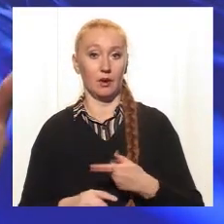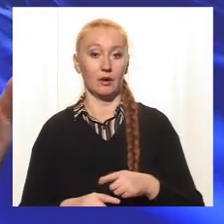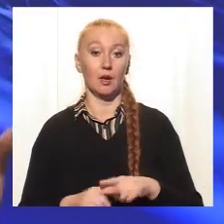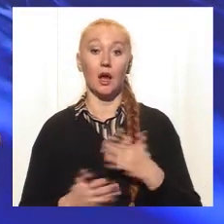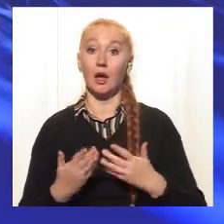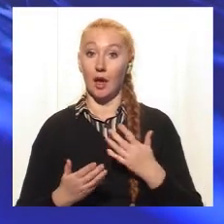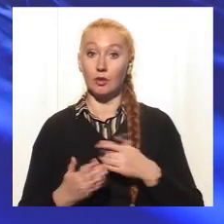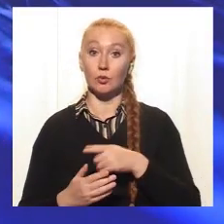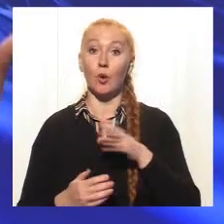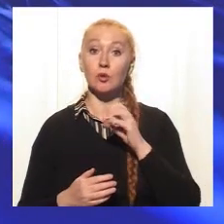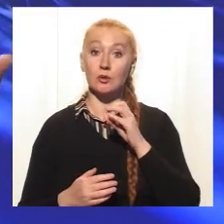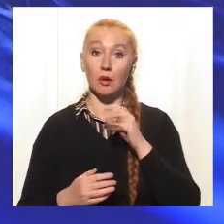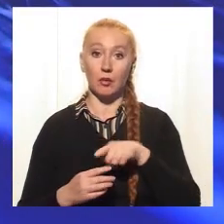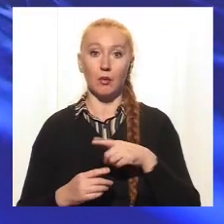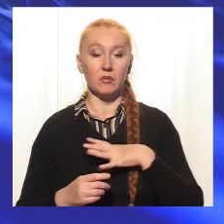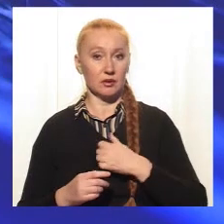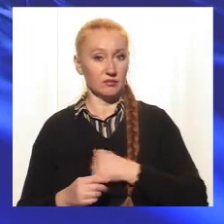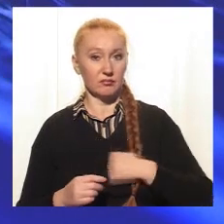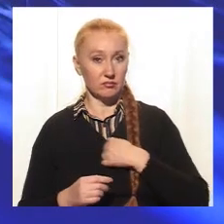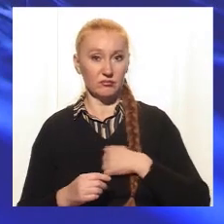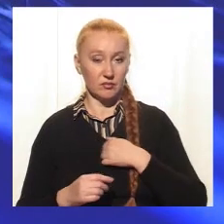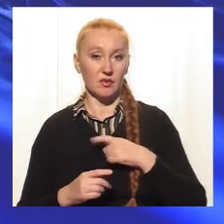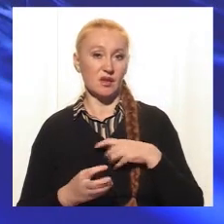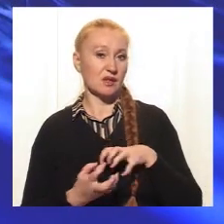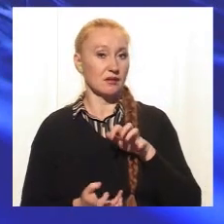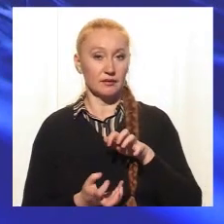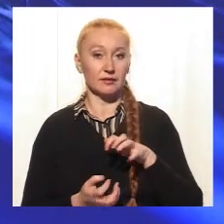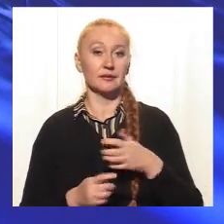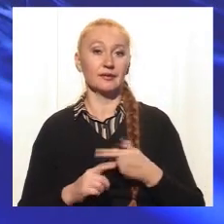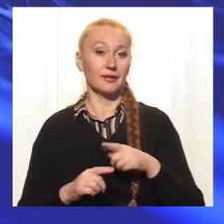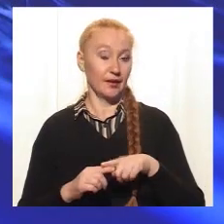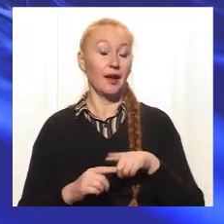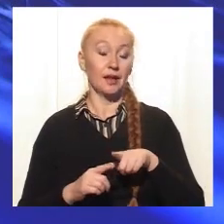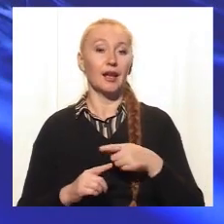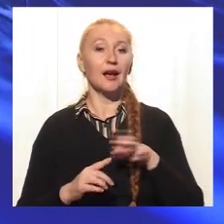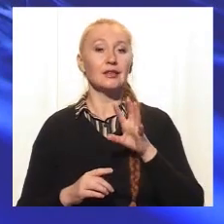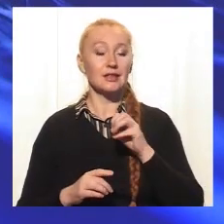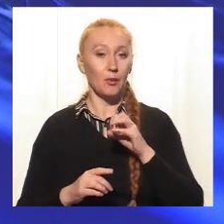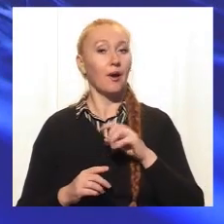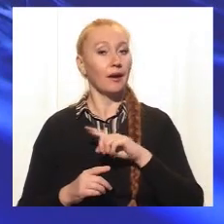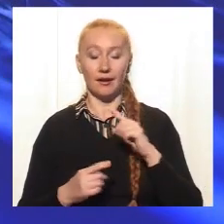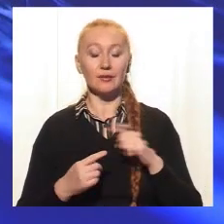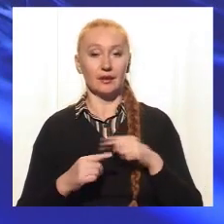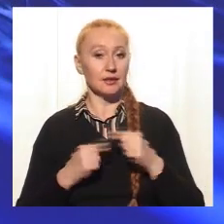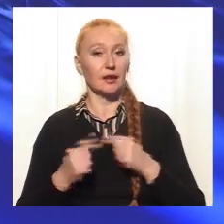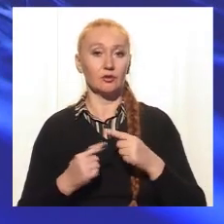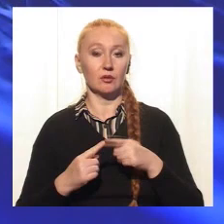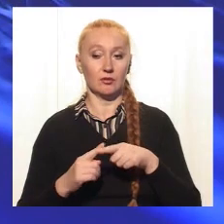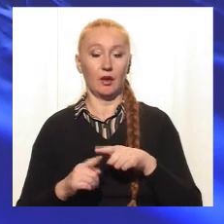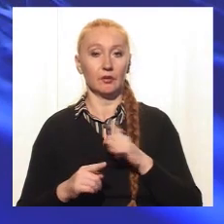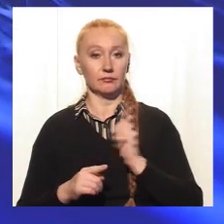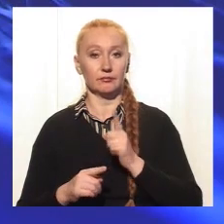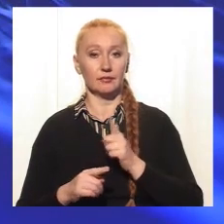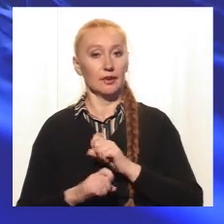Якщо собака хоч раз проявила агресію або оскал, таку собаку завжди потрібно ставити на місце.